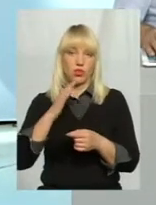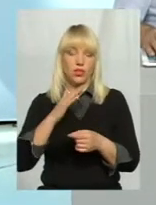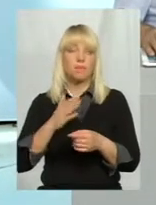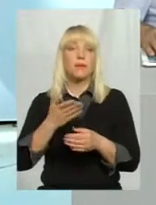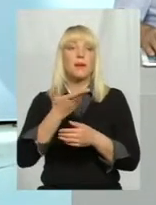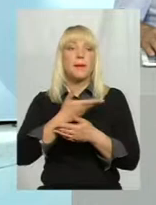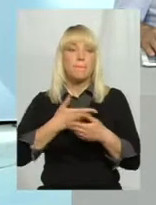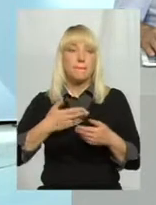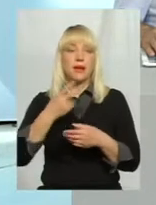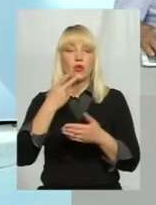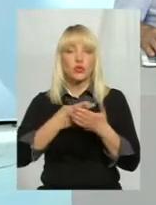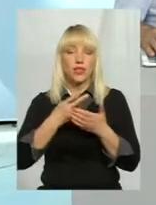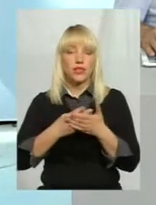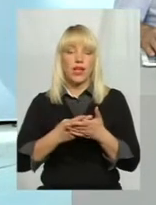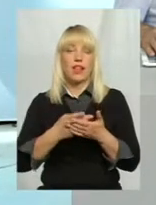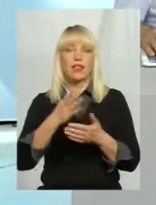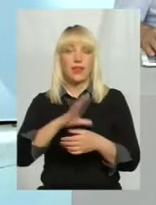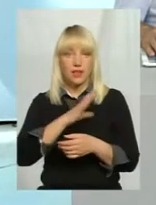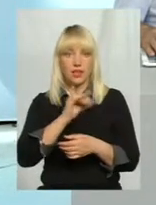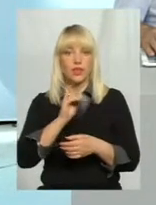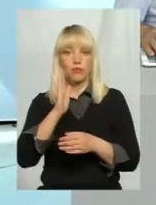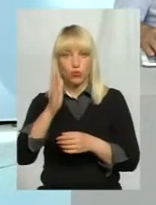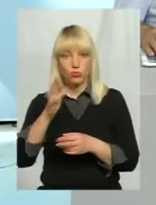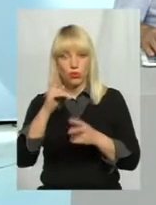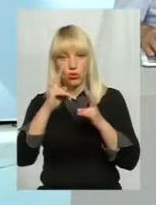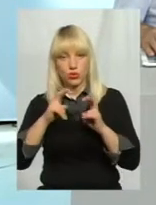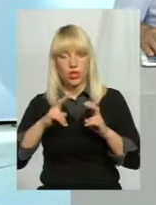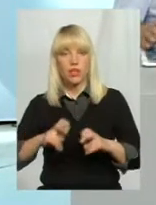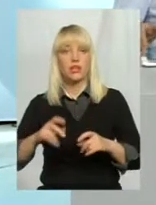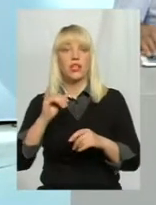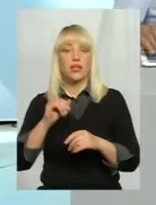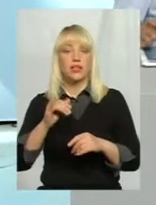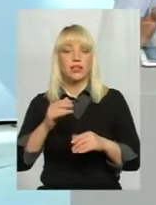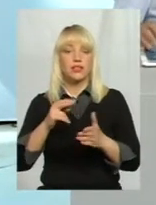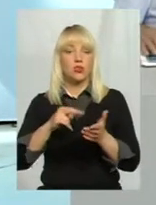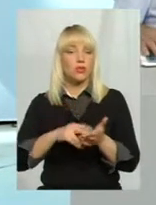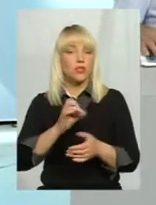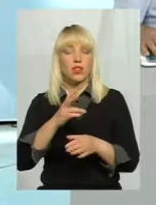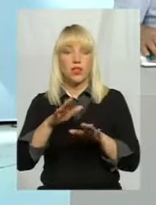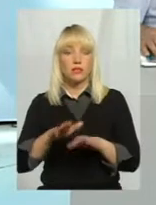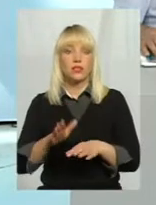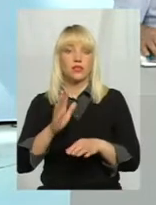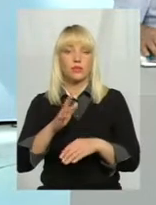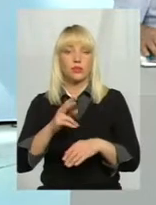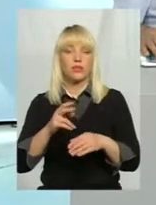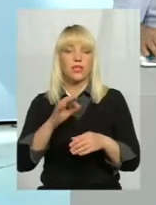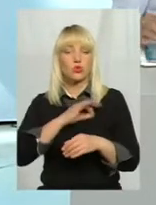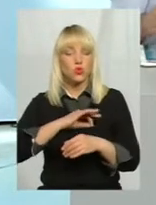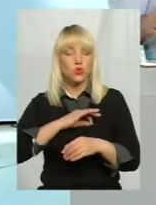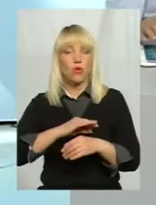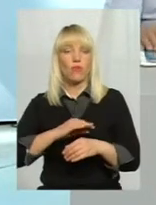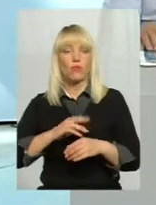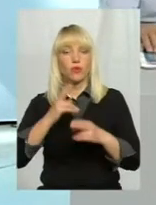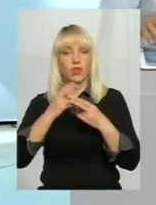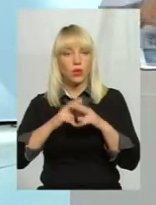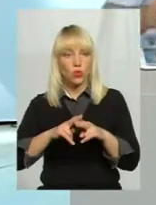Ми розглядали, розглядаємо, ми не стоїмо на місці, а ми весь час, ну, застосуємо в нашій роботі передові технології. І,